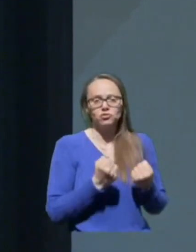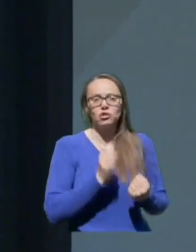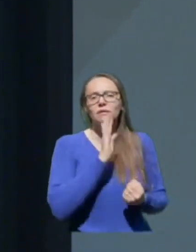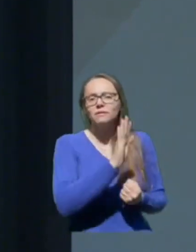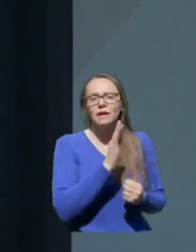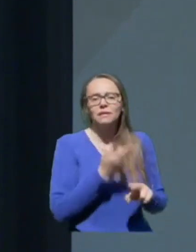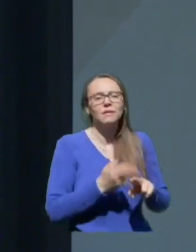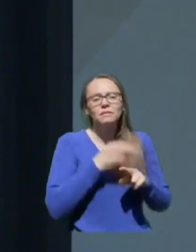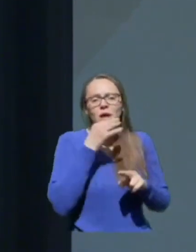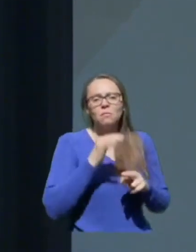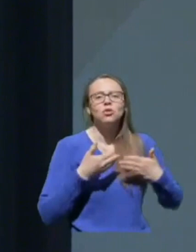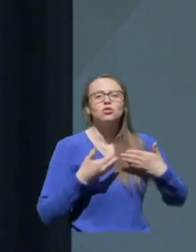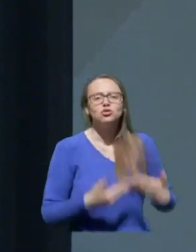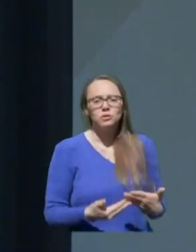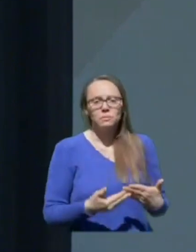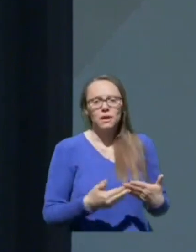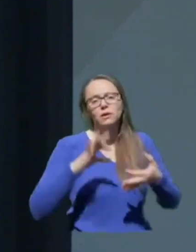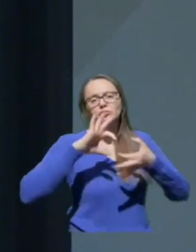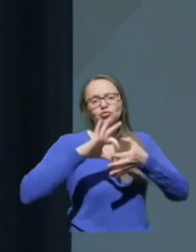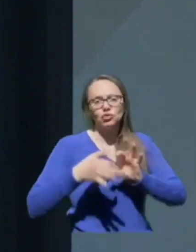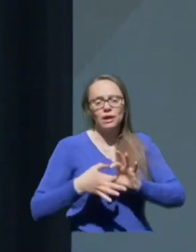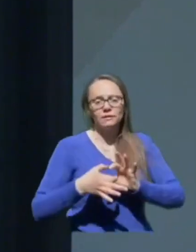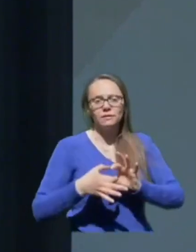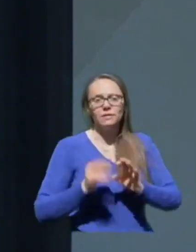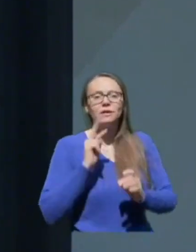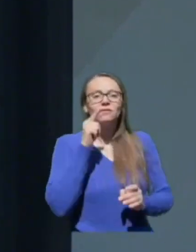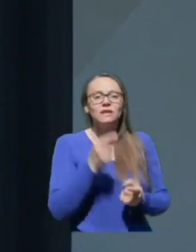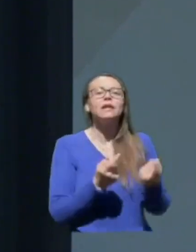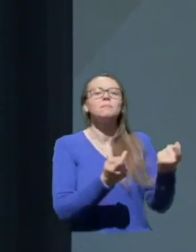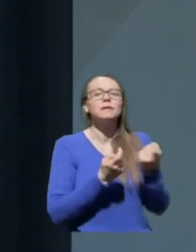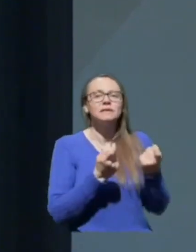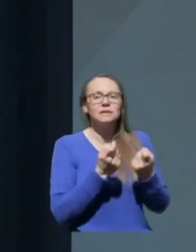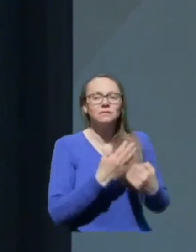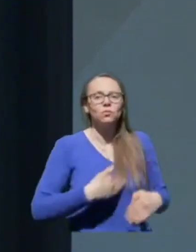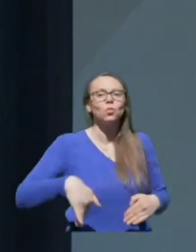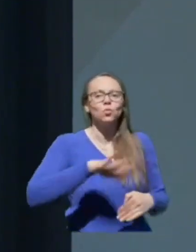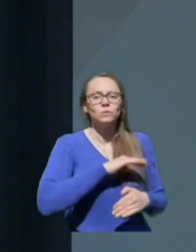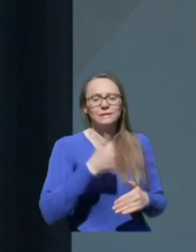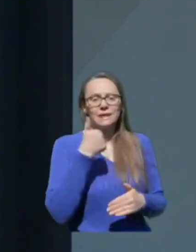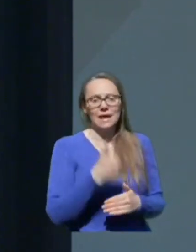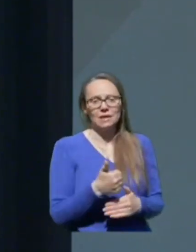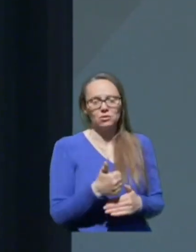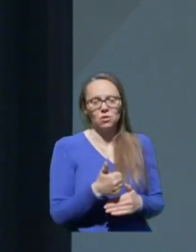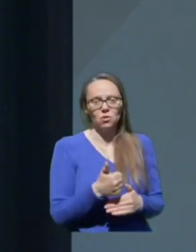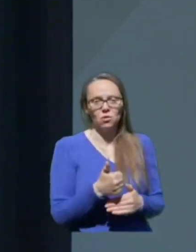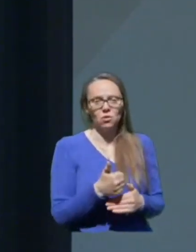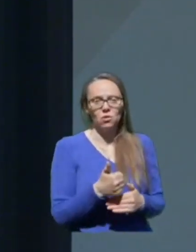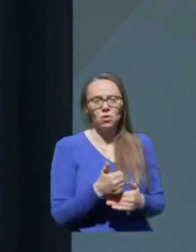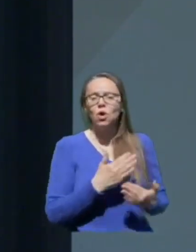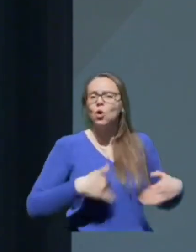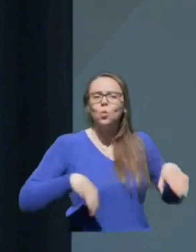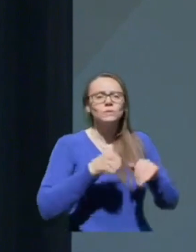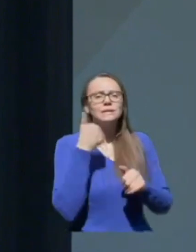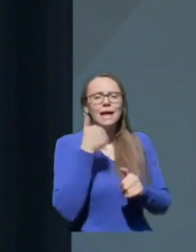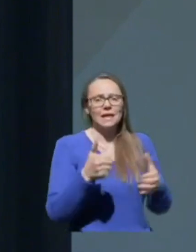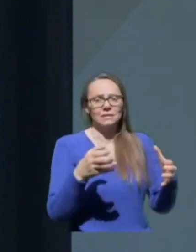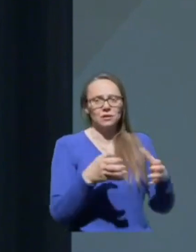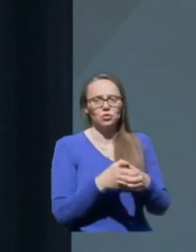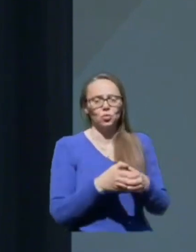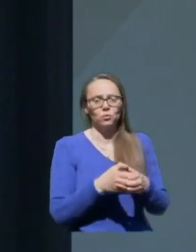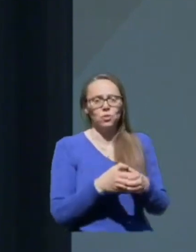najšipkejši člen. V tem izzivu smo vsi eno, vsi ena skupnost,